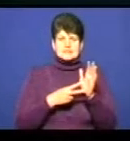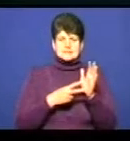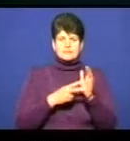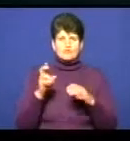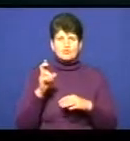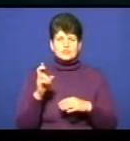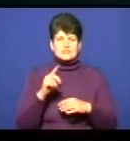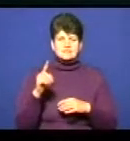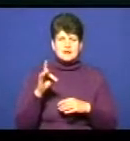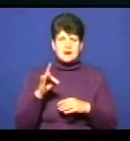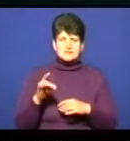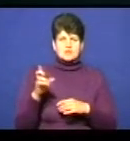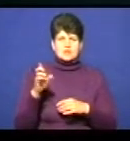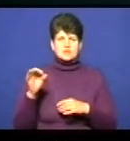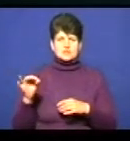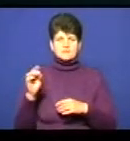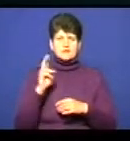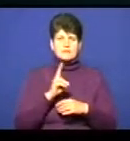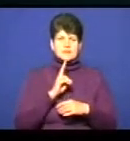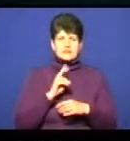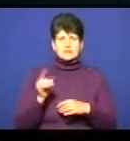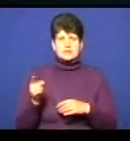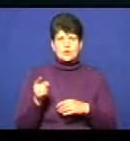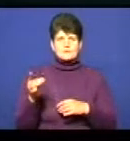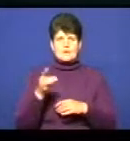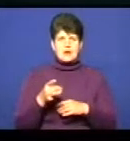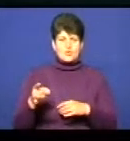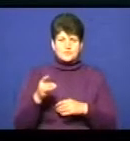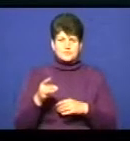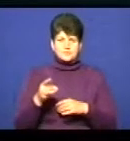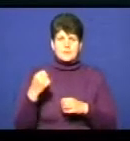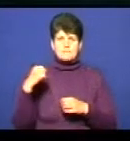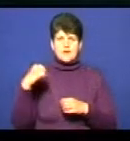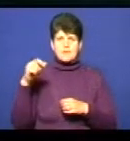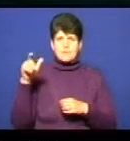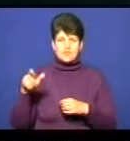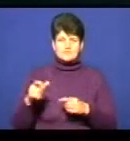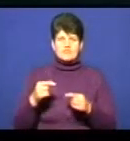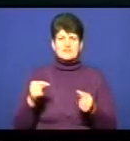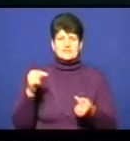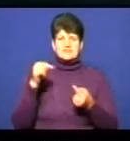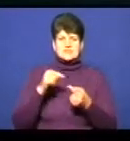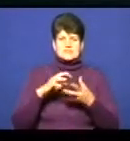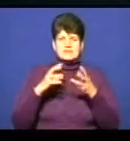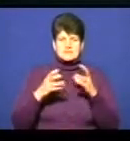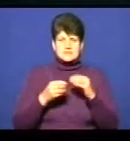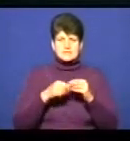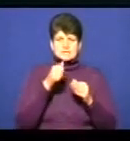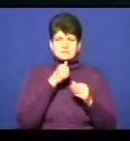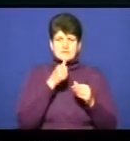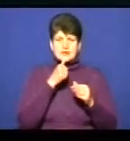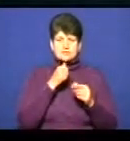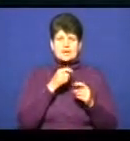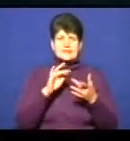Бучицького, Збараського, Борщівського, Кременецького і Тернопільського районів. Переможців визначали за підсумками експертного та